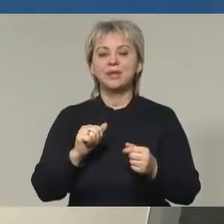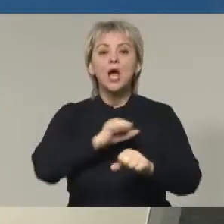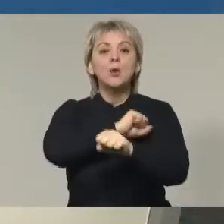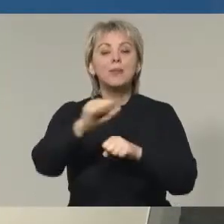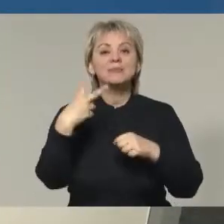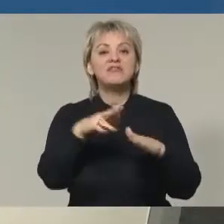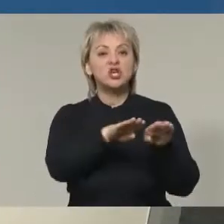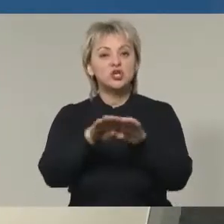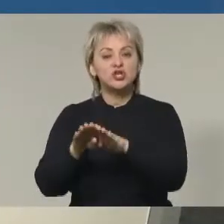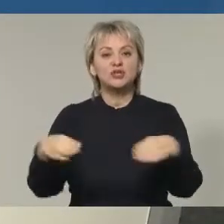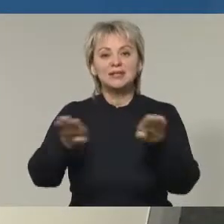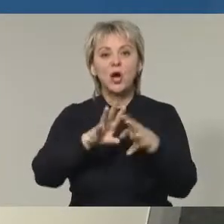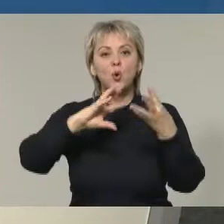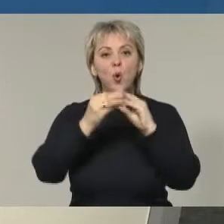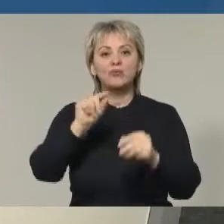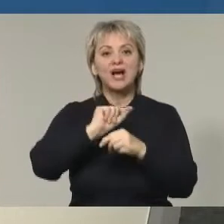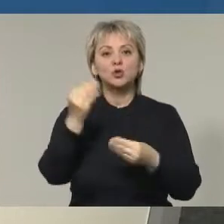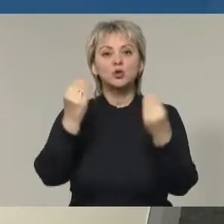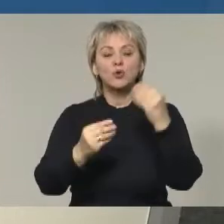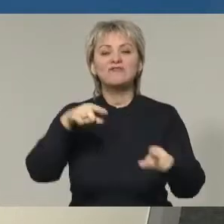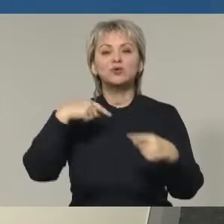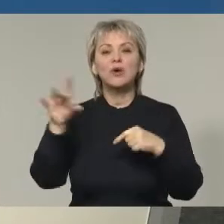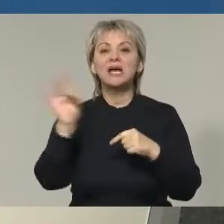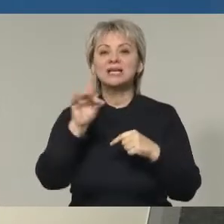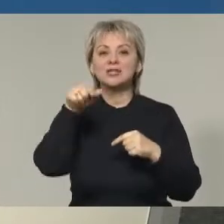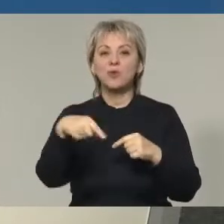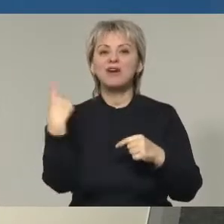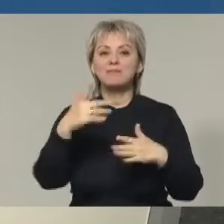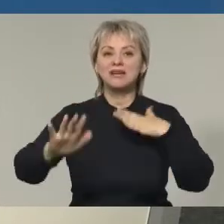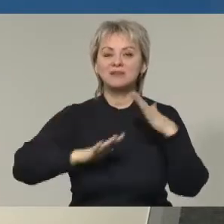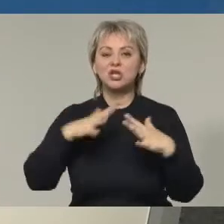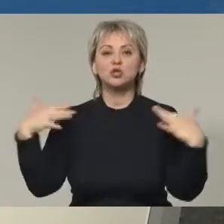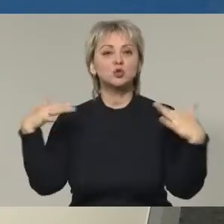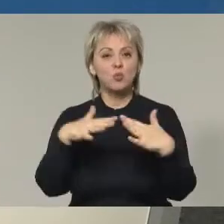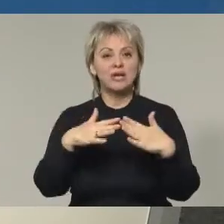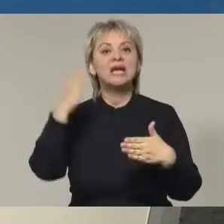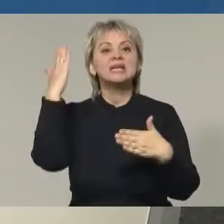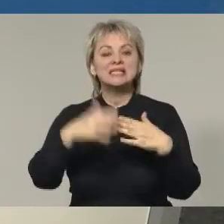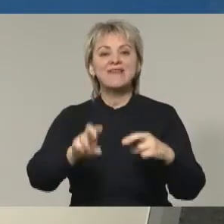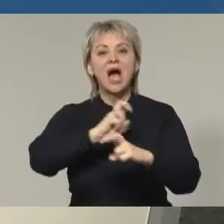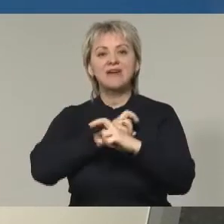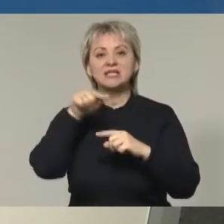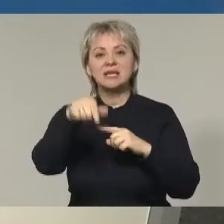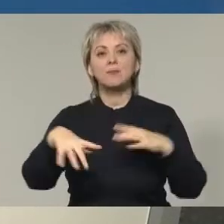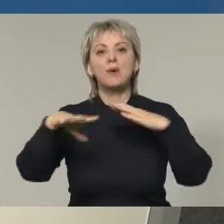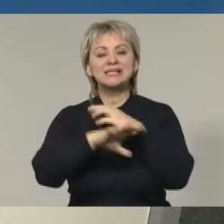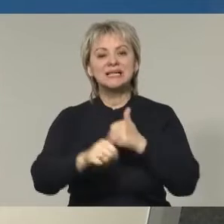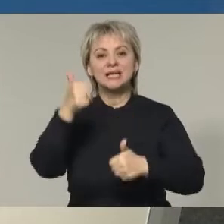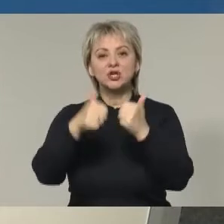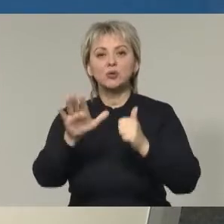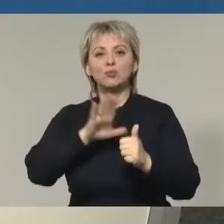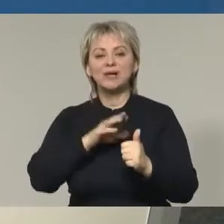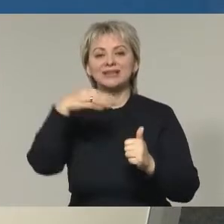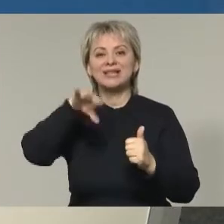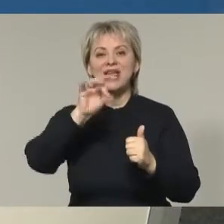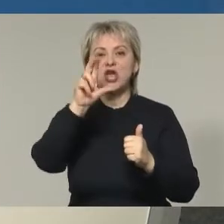Победа и две ничьих. Таков результат контрольных матчей футбольного Ростова на первом тренировочном сборе, завершенном в Австрии. Последним